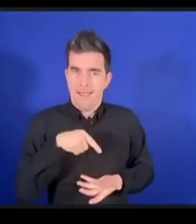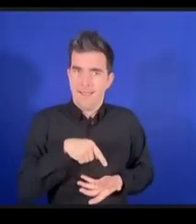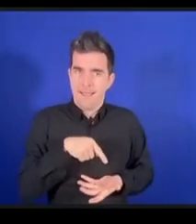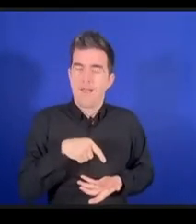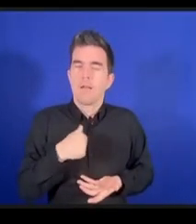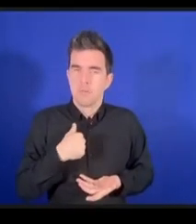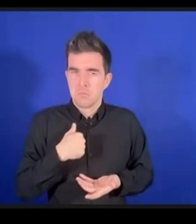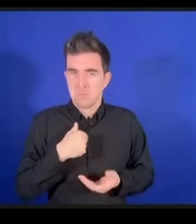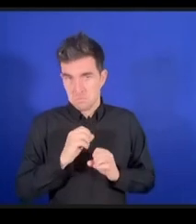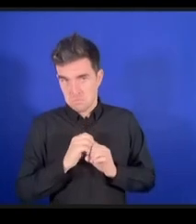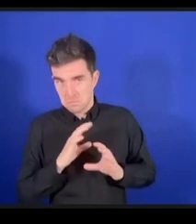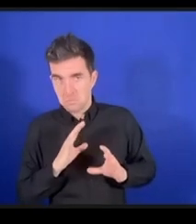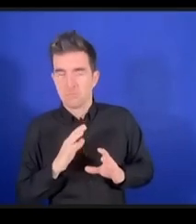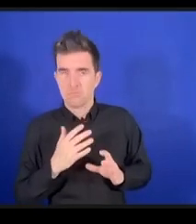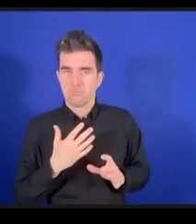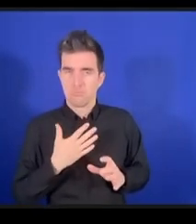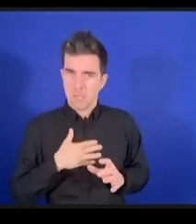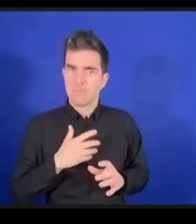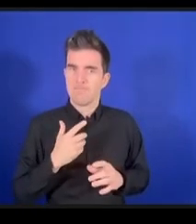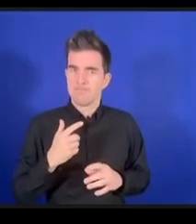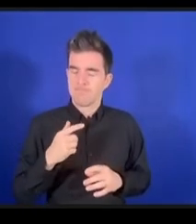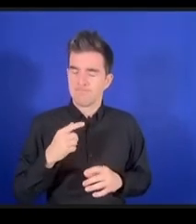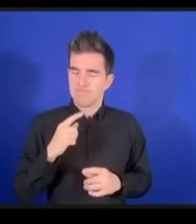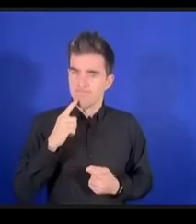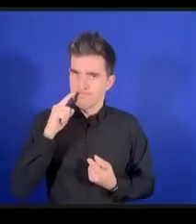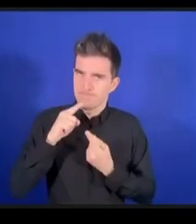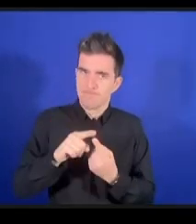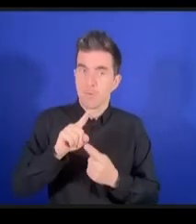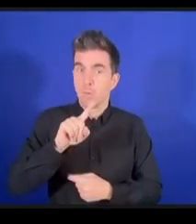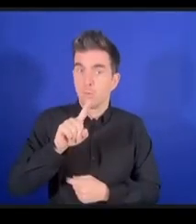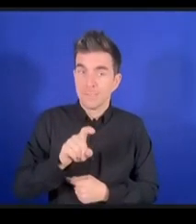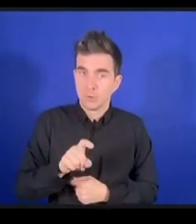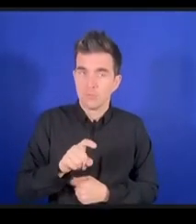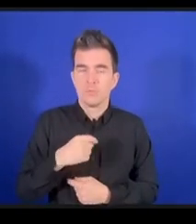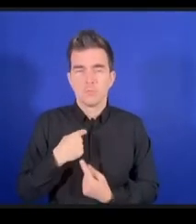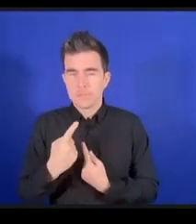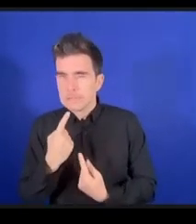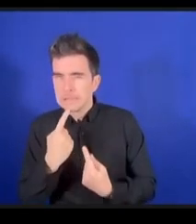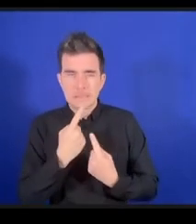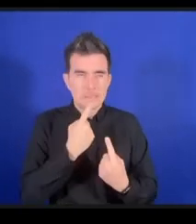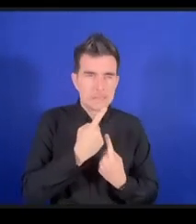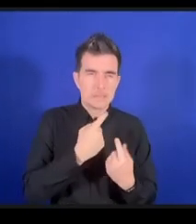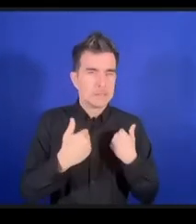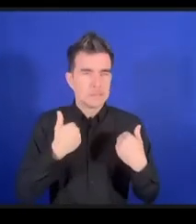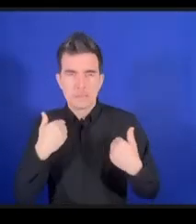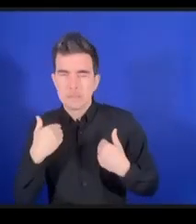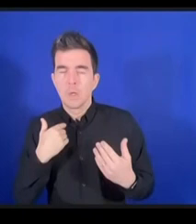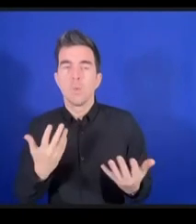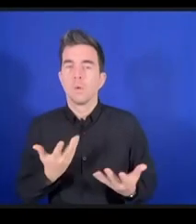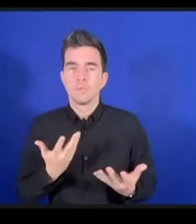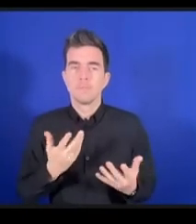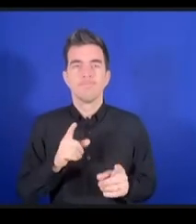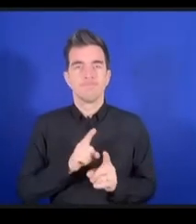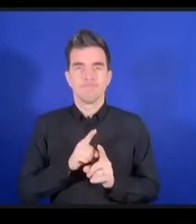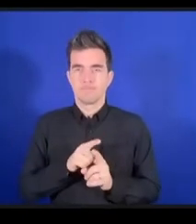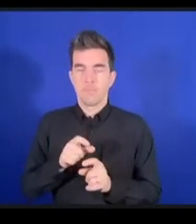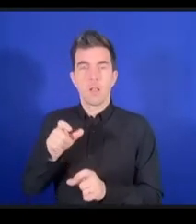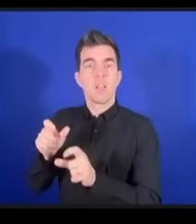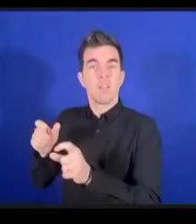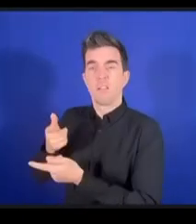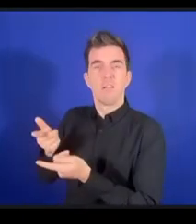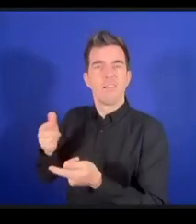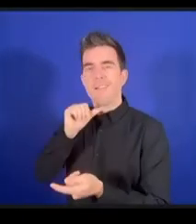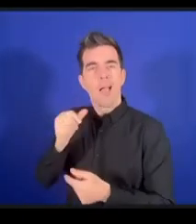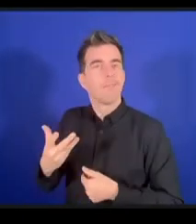Maintenant, j'aimerais répondre à votre question concernant les personnes qui sont déconnectées. Et